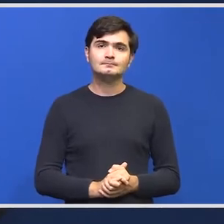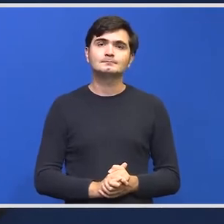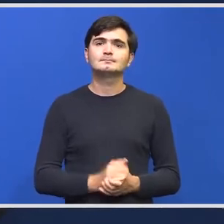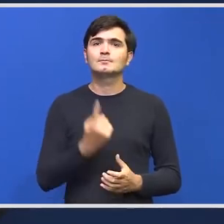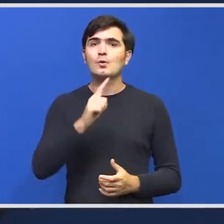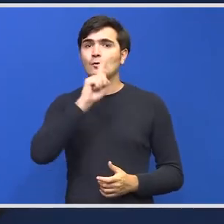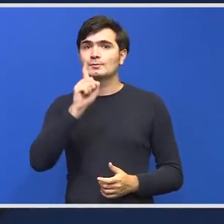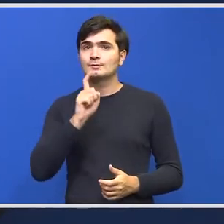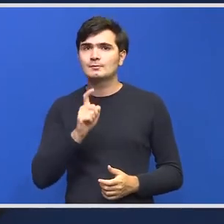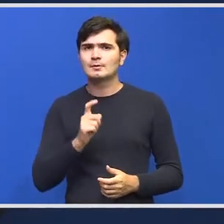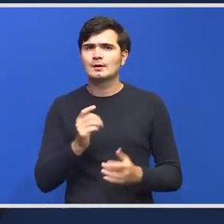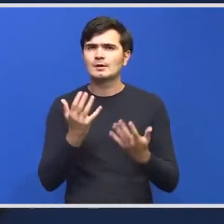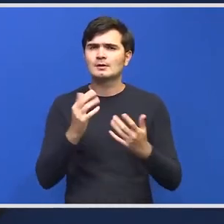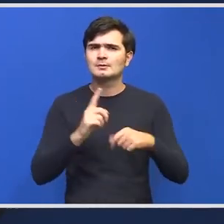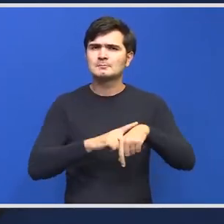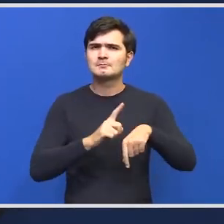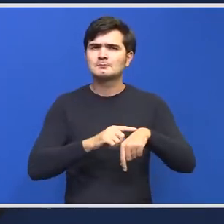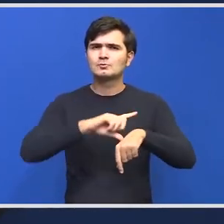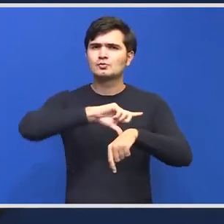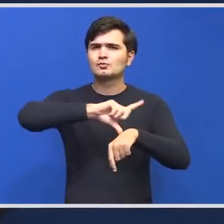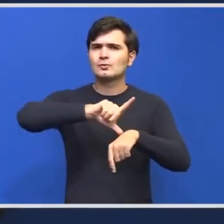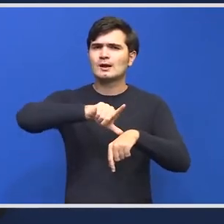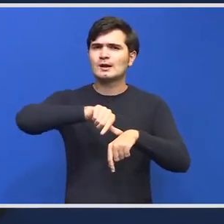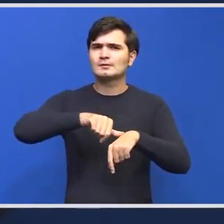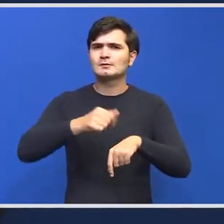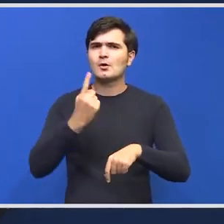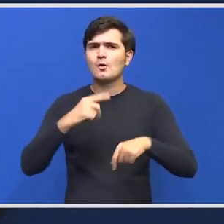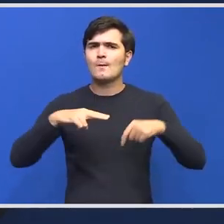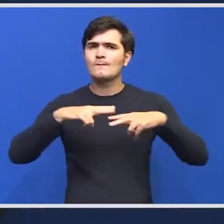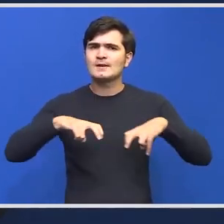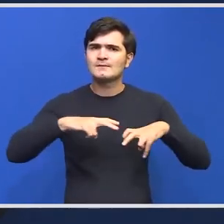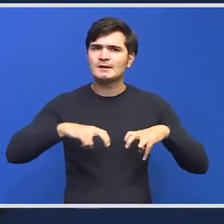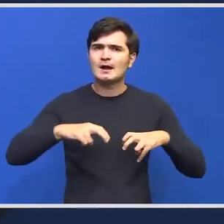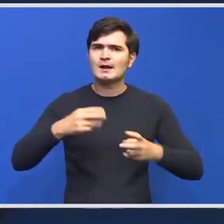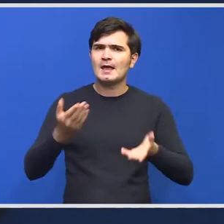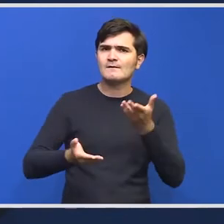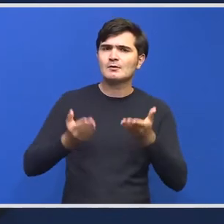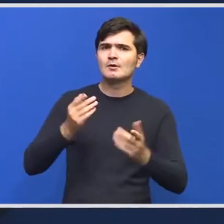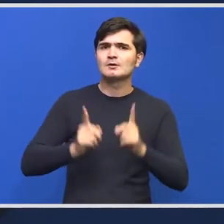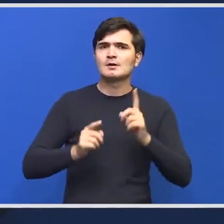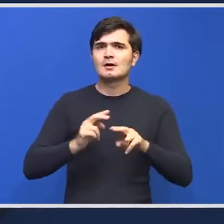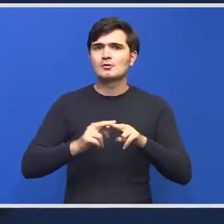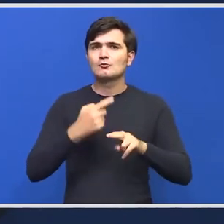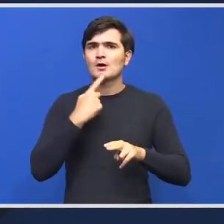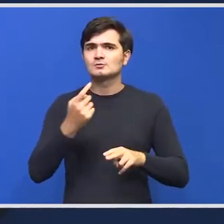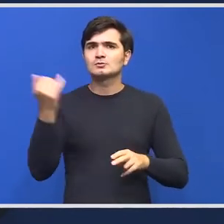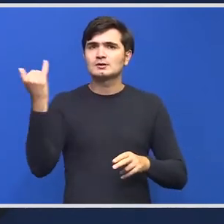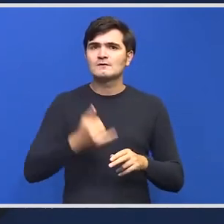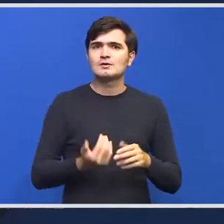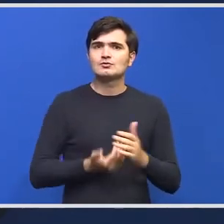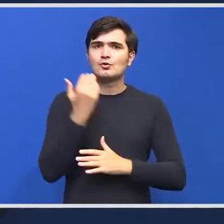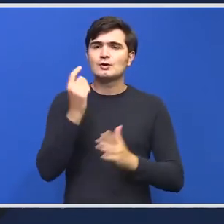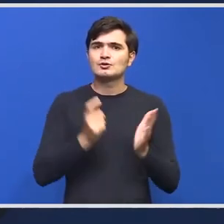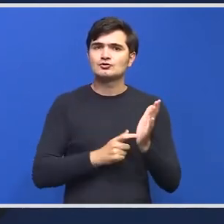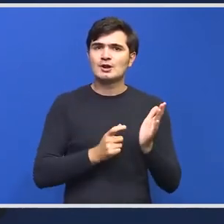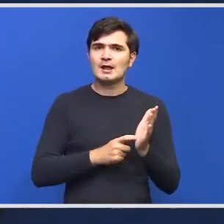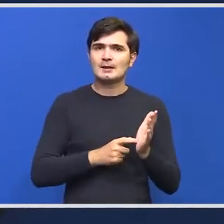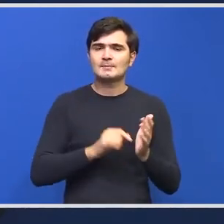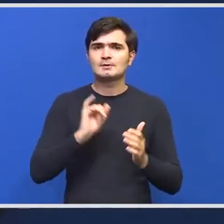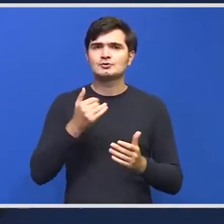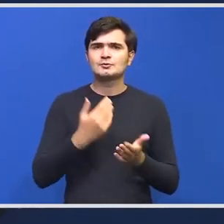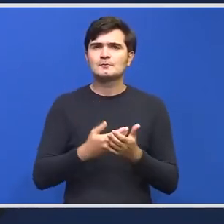O întrebare. Cam cât durează o astfel de verificare, valoare, în cazul în care, așa cum spuneați, vin noi solicitări și, concret,